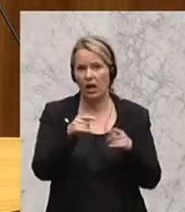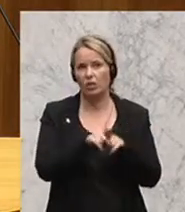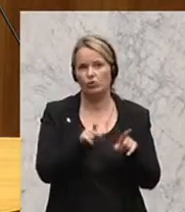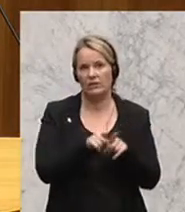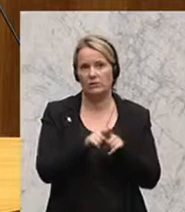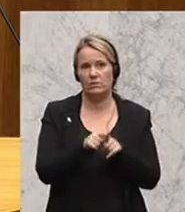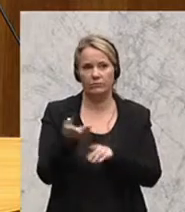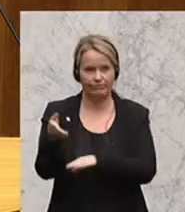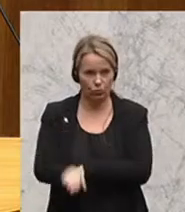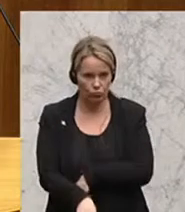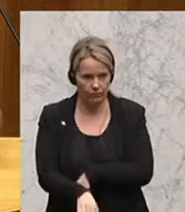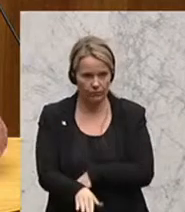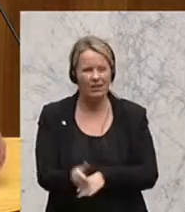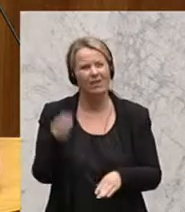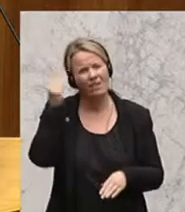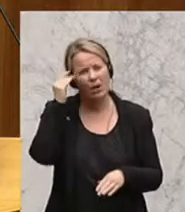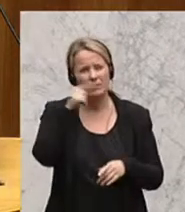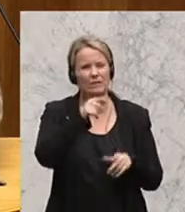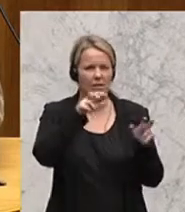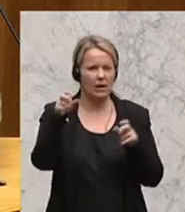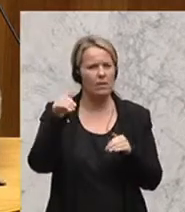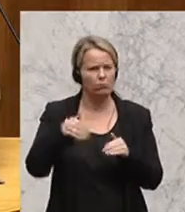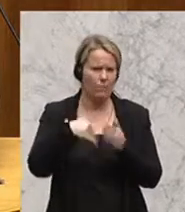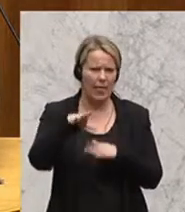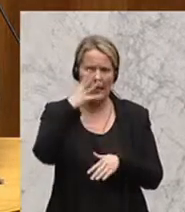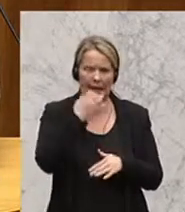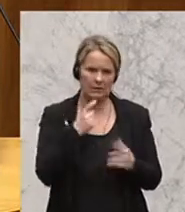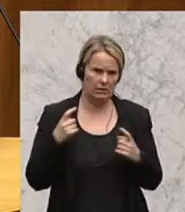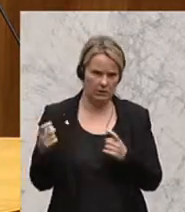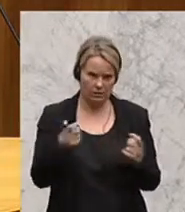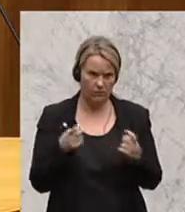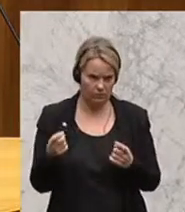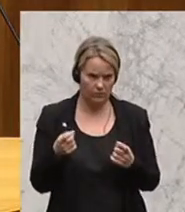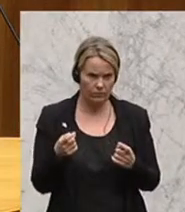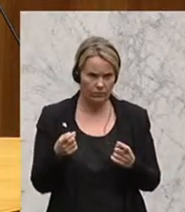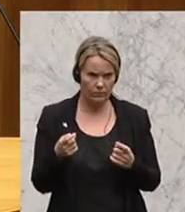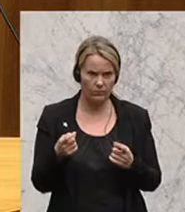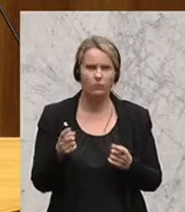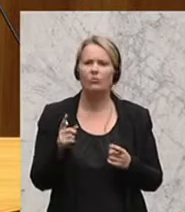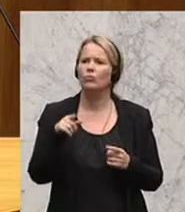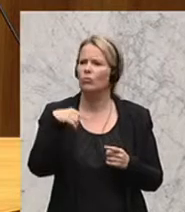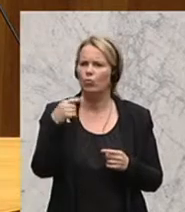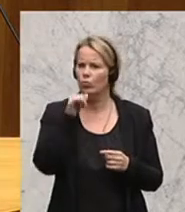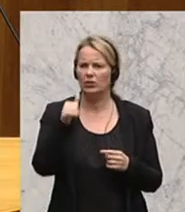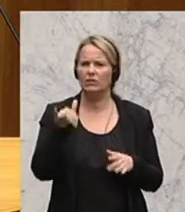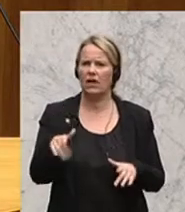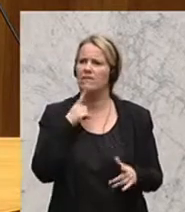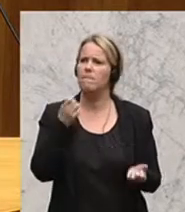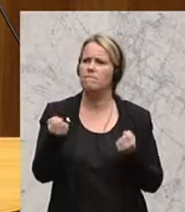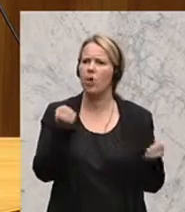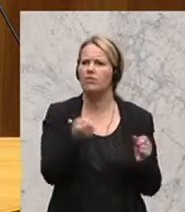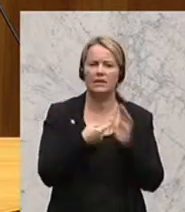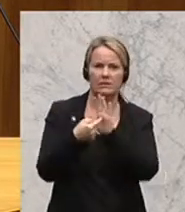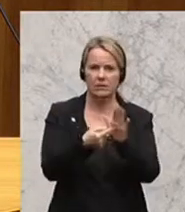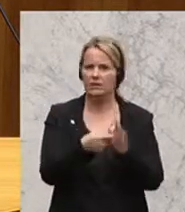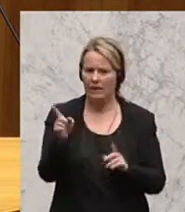verloren hat, glaube ich, sollten wir dieses Thema ein bisschen ernsthafter diskutieren und kennsterweise daraus politisches Kapital schlagen. Hier geht es